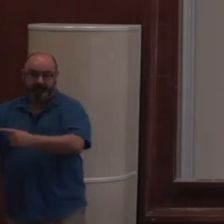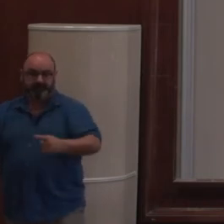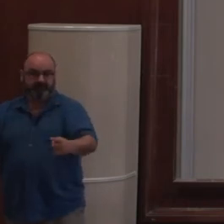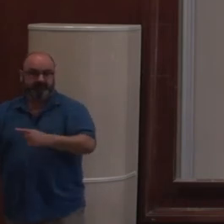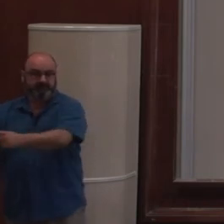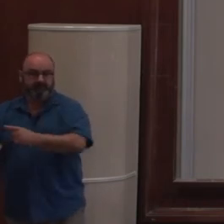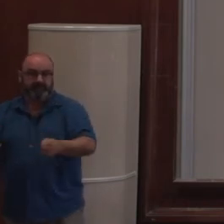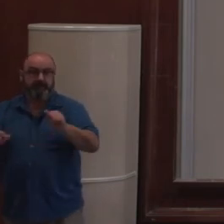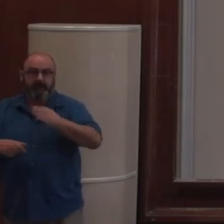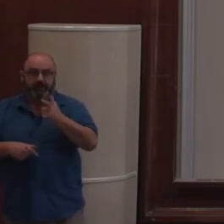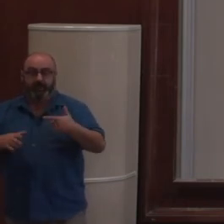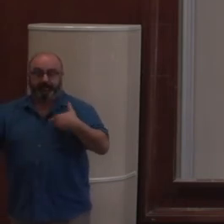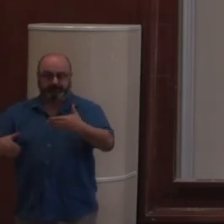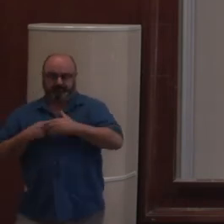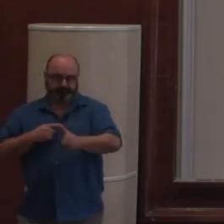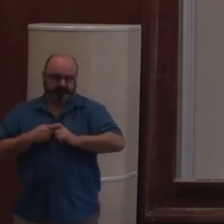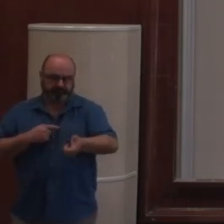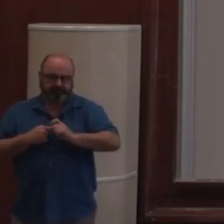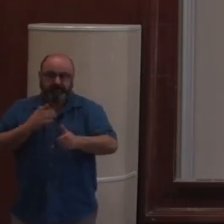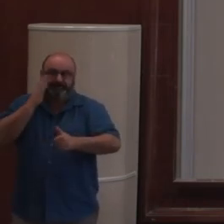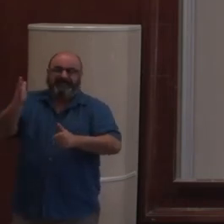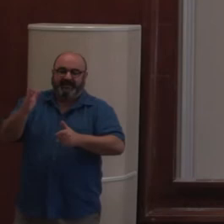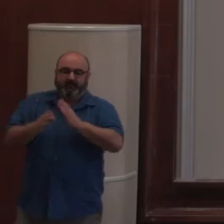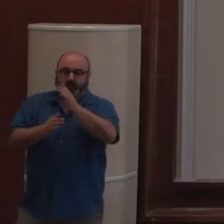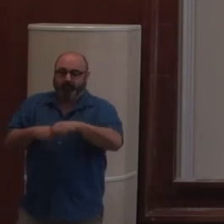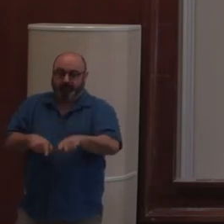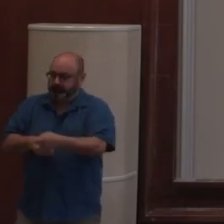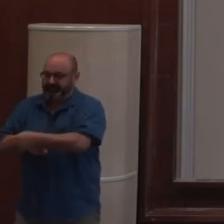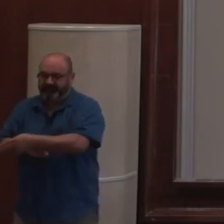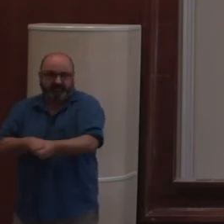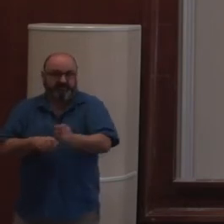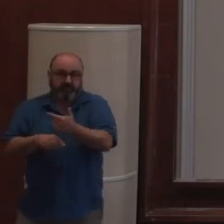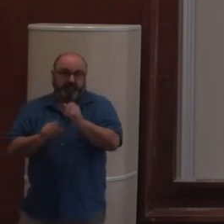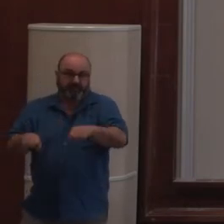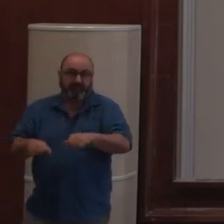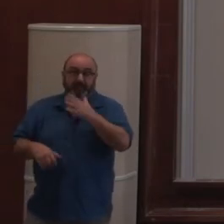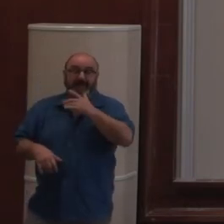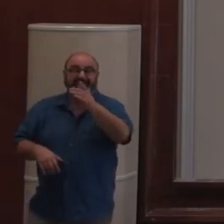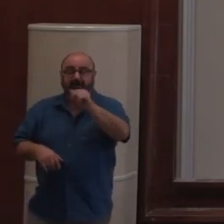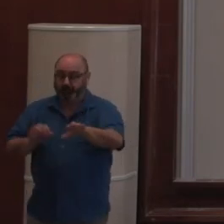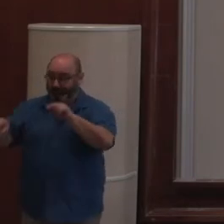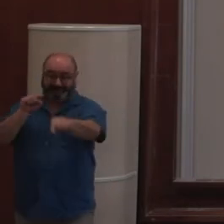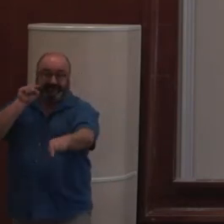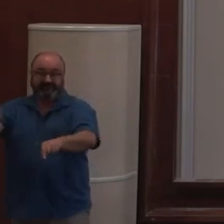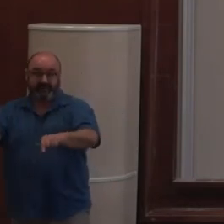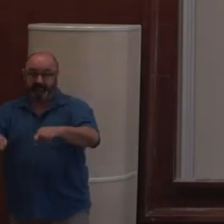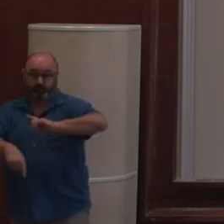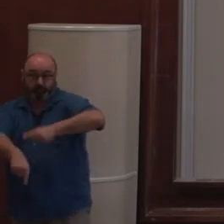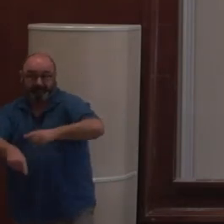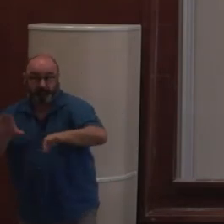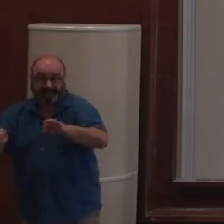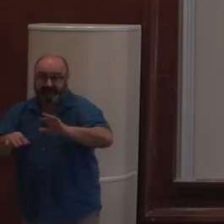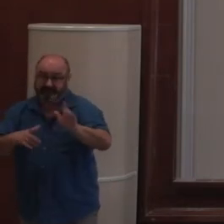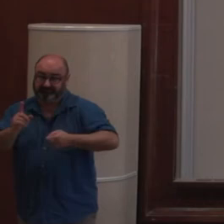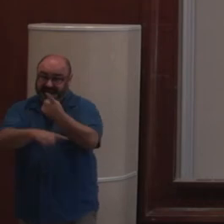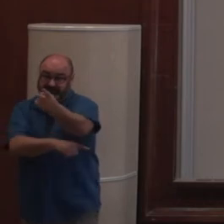permettre un futur intéressant à qui que ce soit. On ne veut pas demander aux gens, choisissez, vous prenez soit ça, soit ça, mais c'est un choix